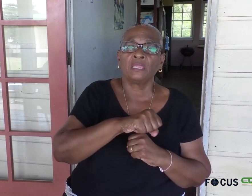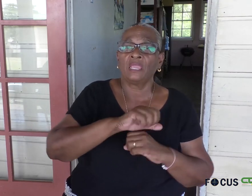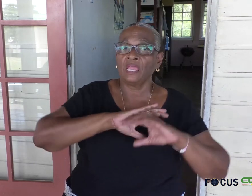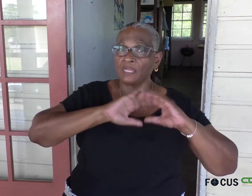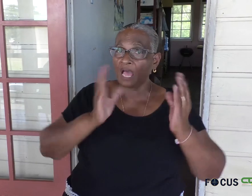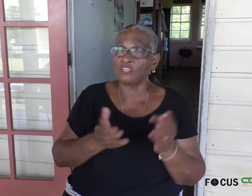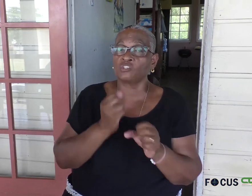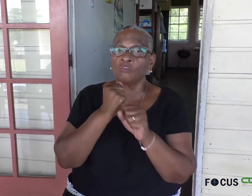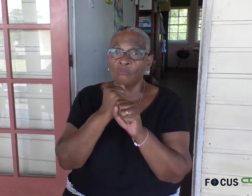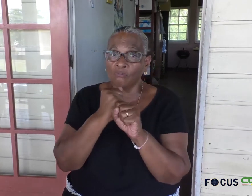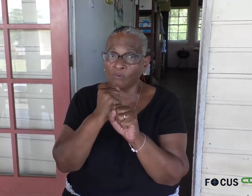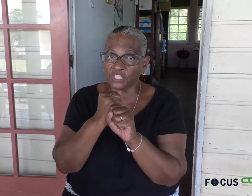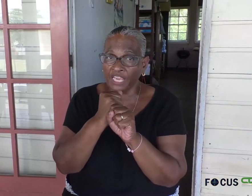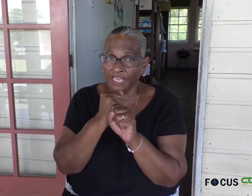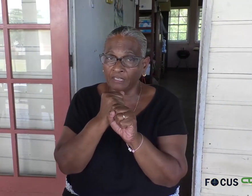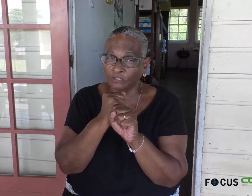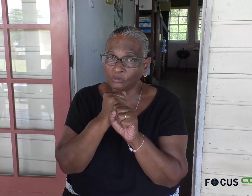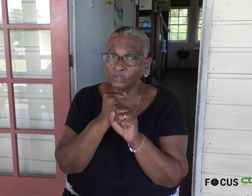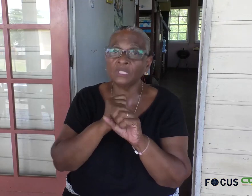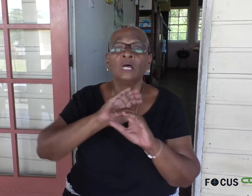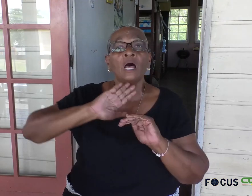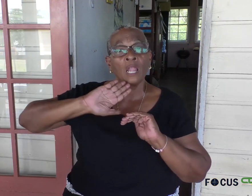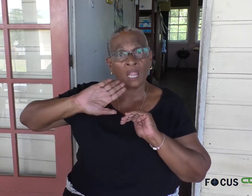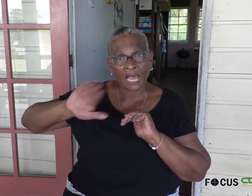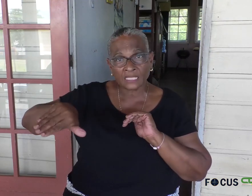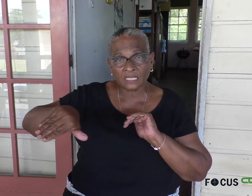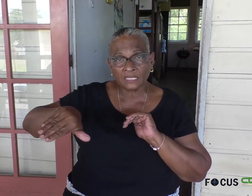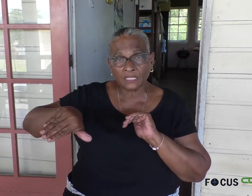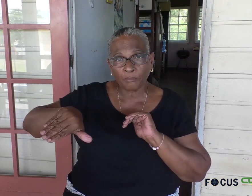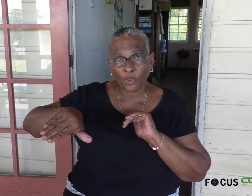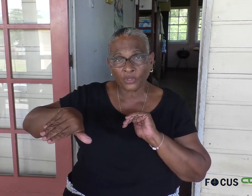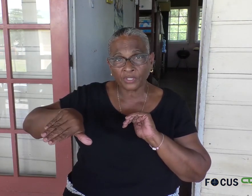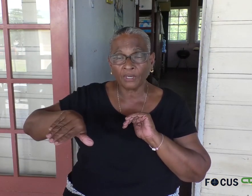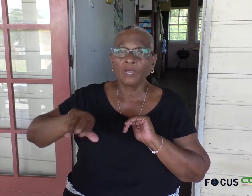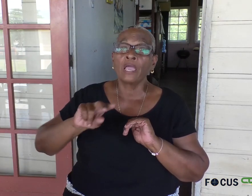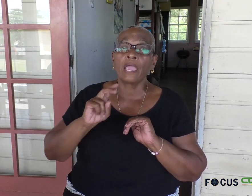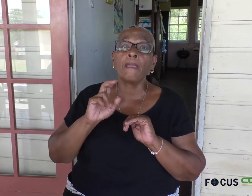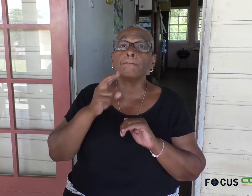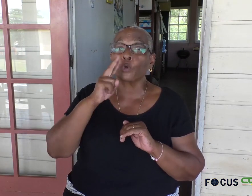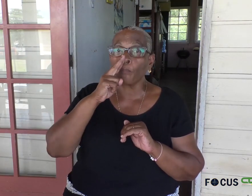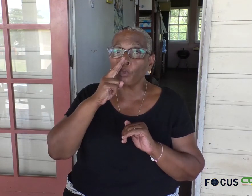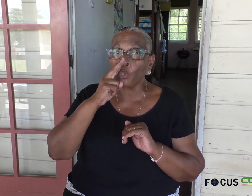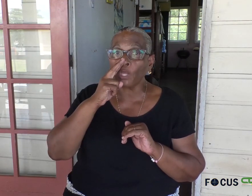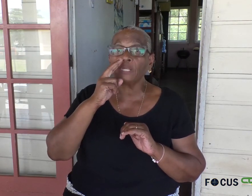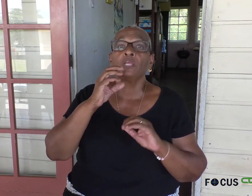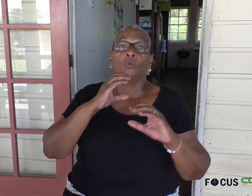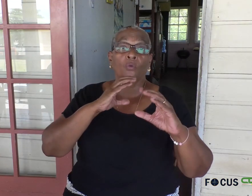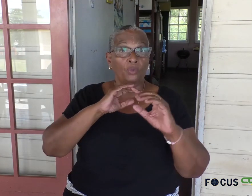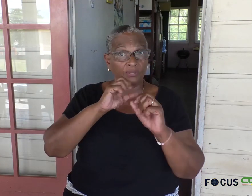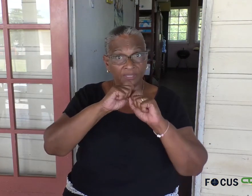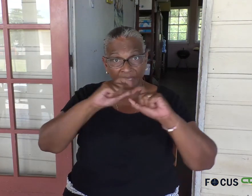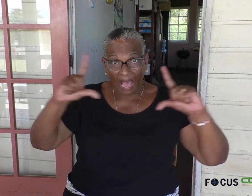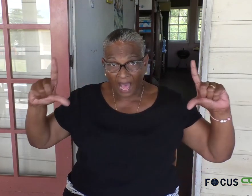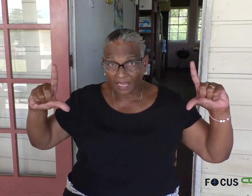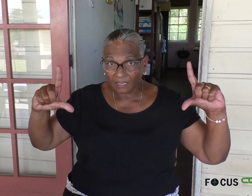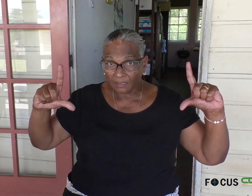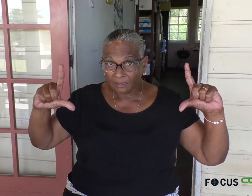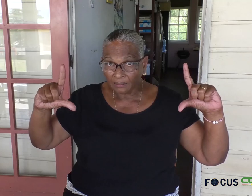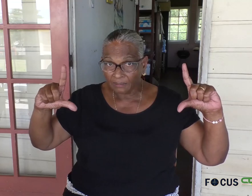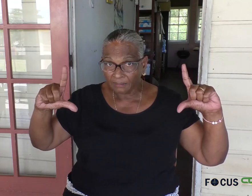ze mee. En alles wat je eigenlijk doet. Laat ze niet naar buiten. En probeer hun